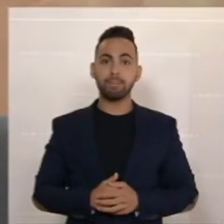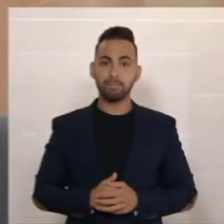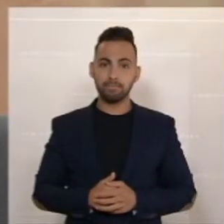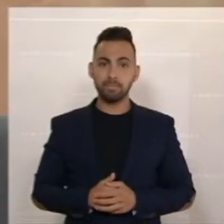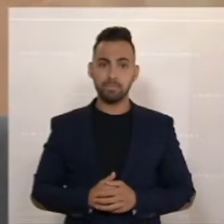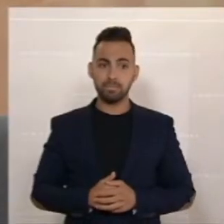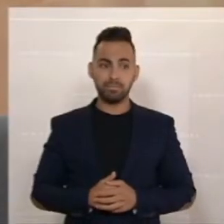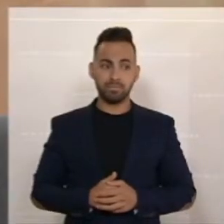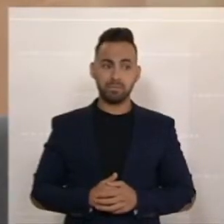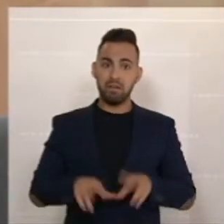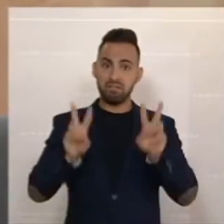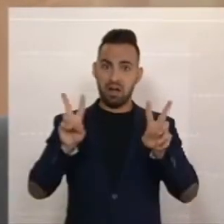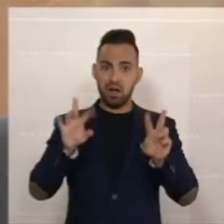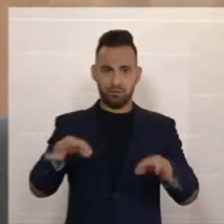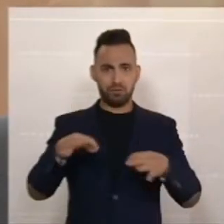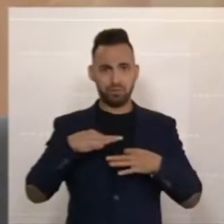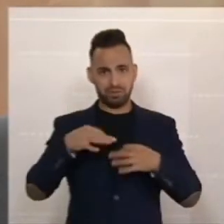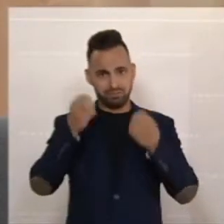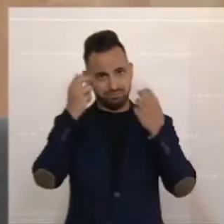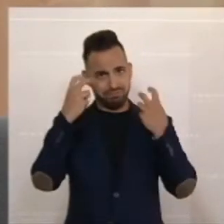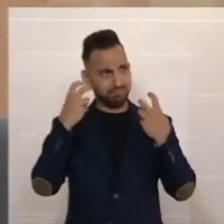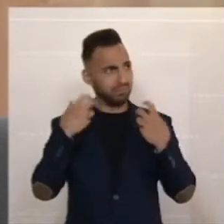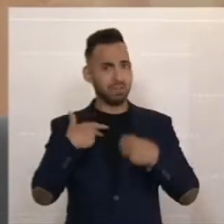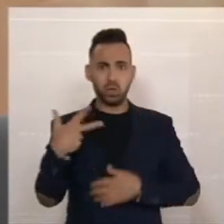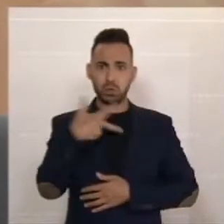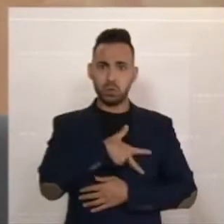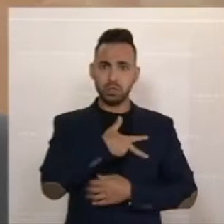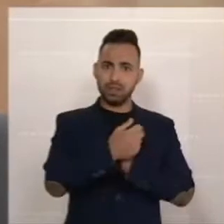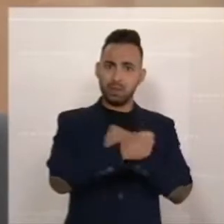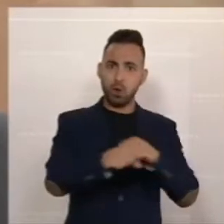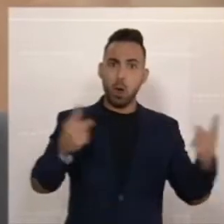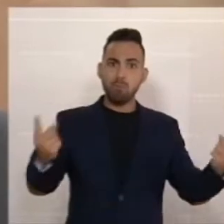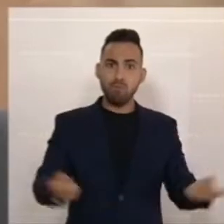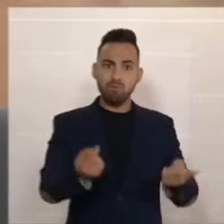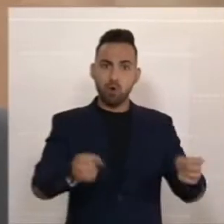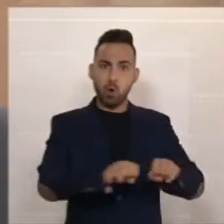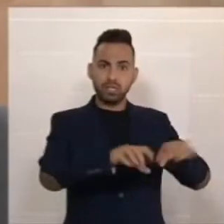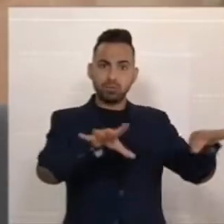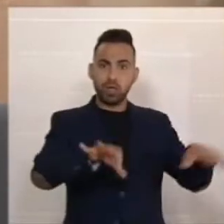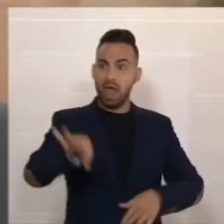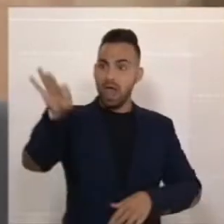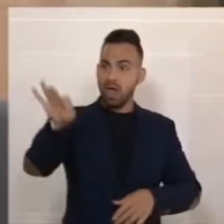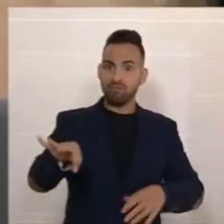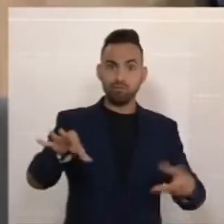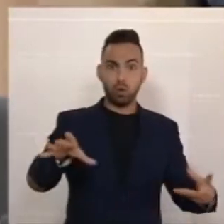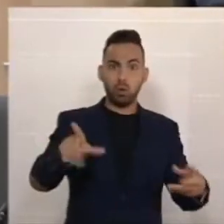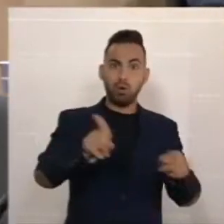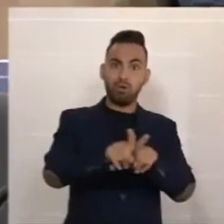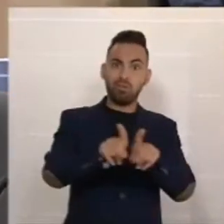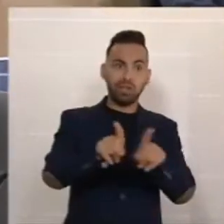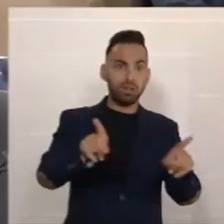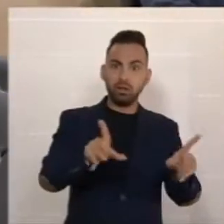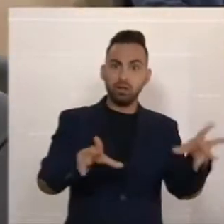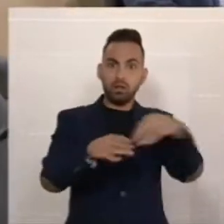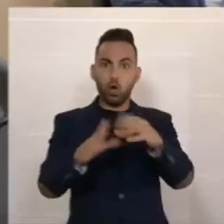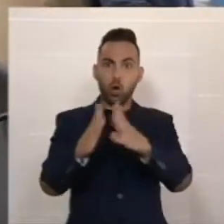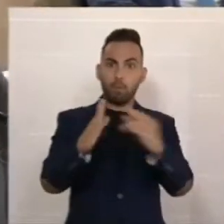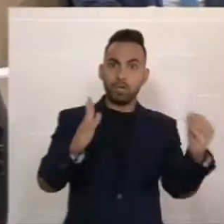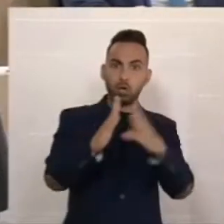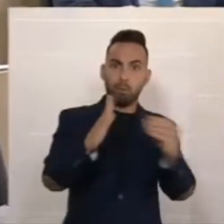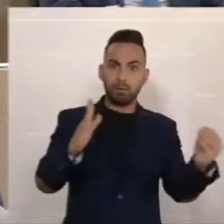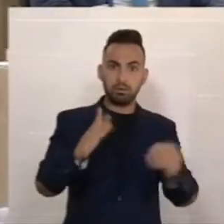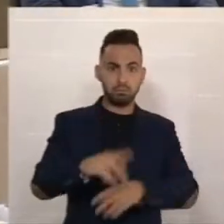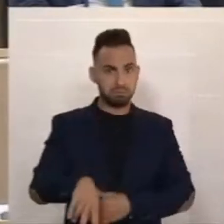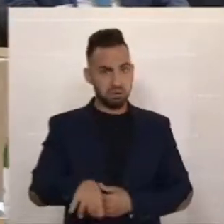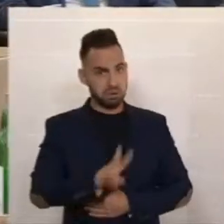Es ist wirklich für mich erstaunlich, dass die Sozialdemokratie im Populismus der FPÖ nicht mehr nachsteht, sondern versucht zu kopieren. Ich kann nur